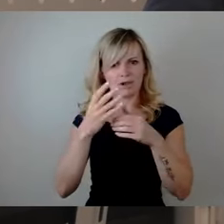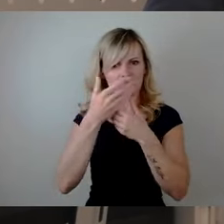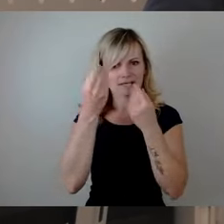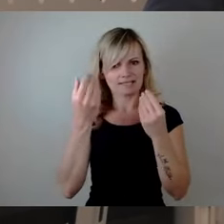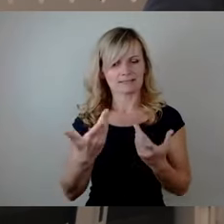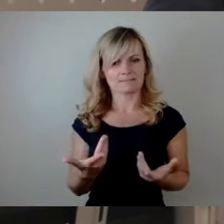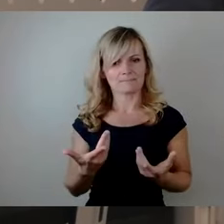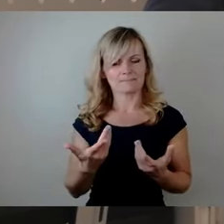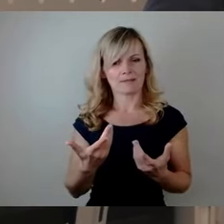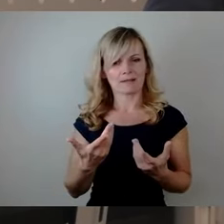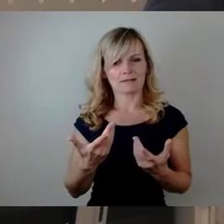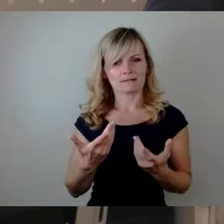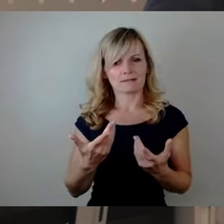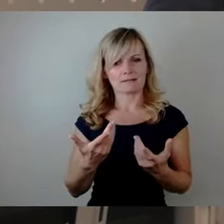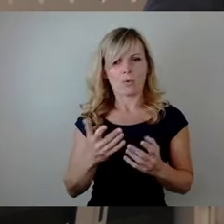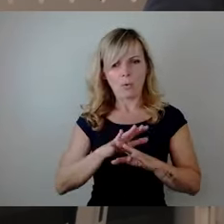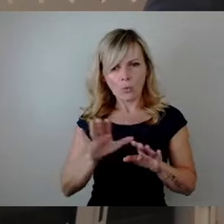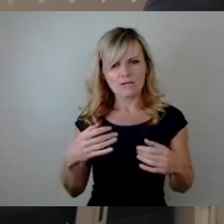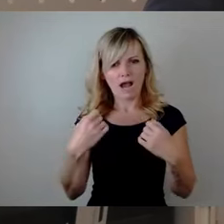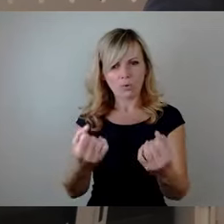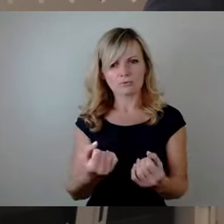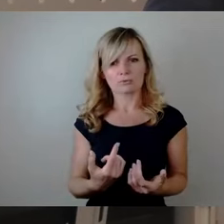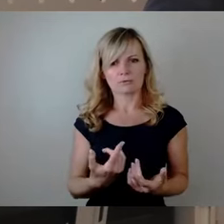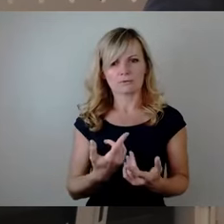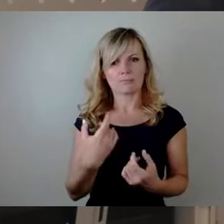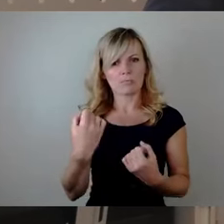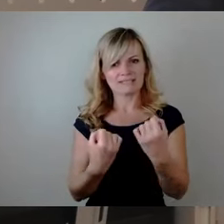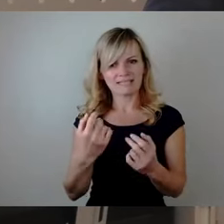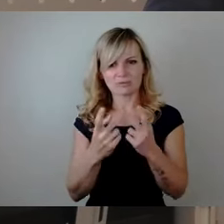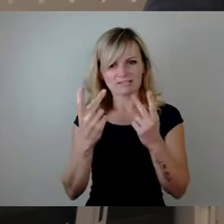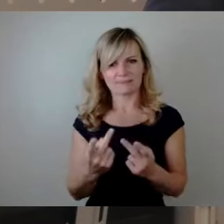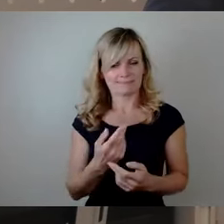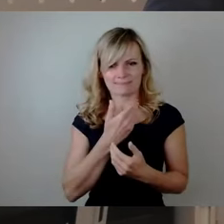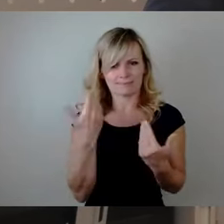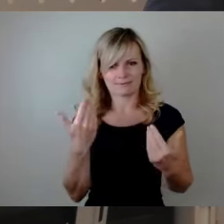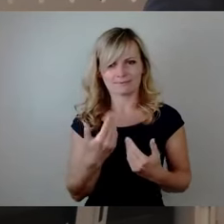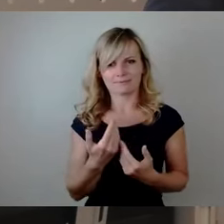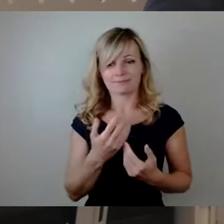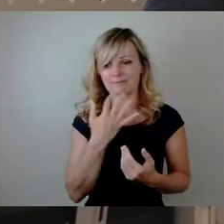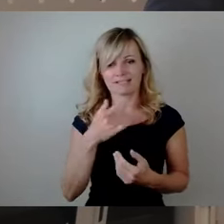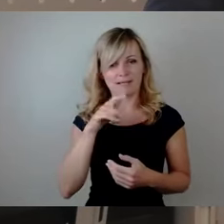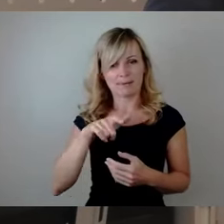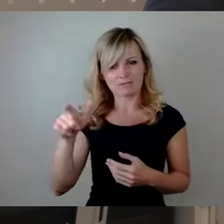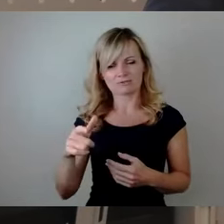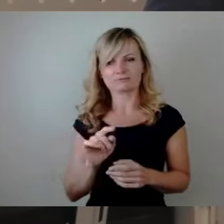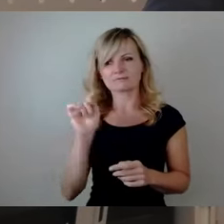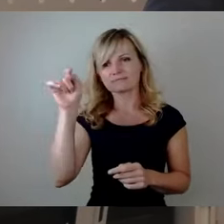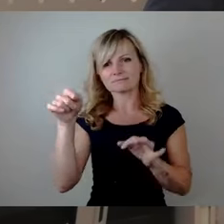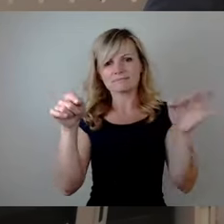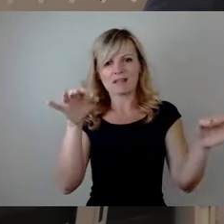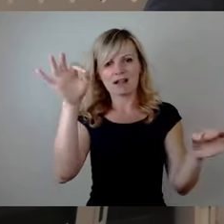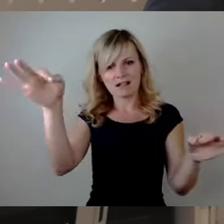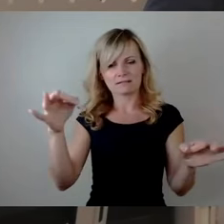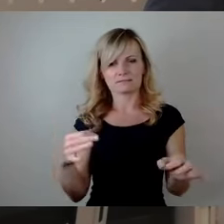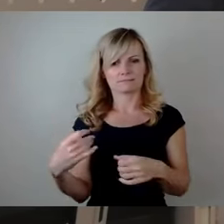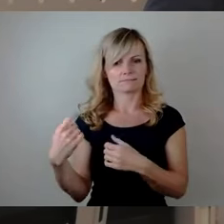Anbindung mit dem Kfz dort geben. Es ist einfach mal so, dass viele dort aus dem Umland kommen, wo teilweise dann Busse im Stundentakt fahren oder noch weniger, wo Leute